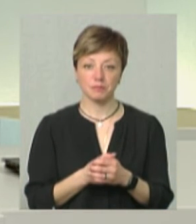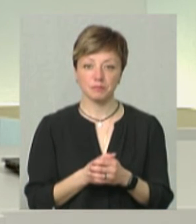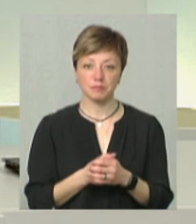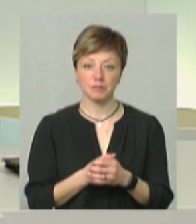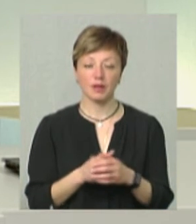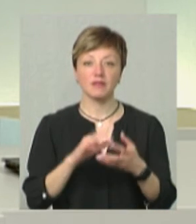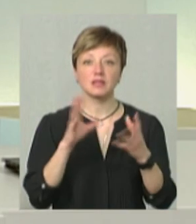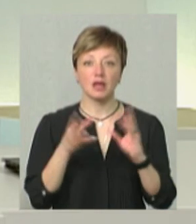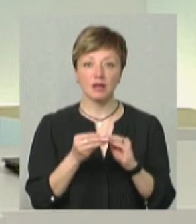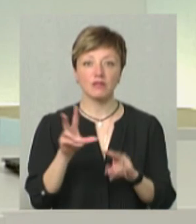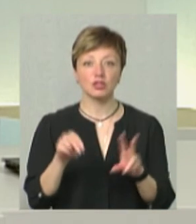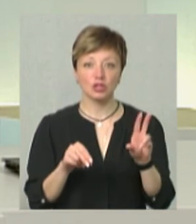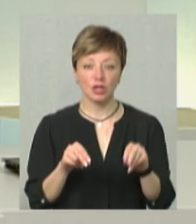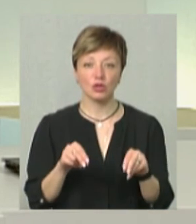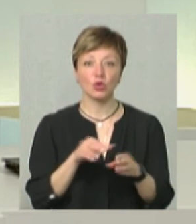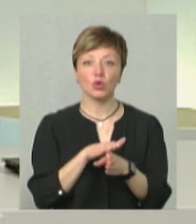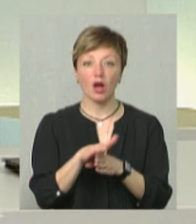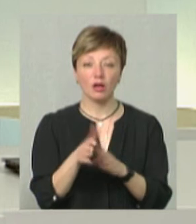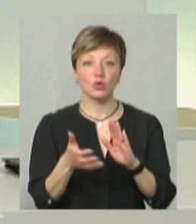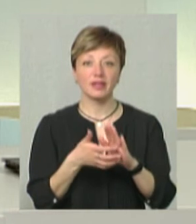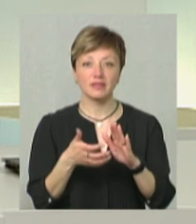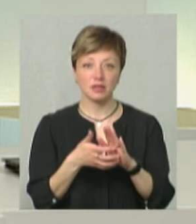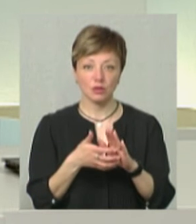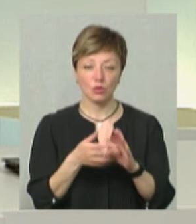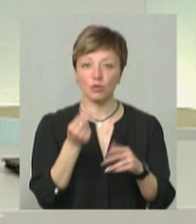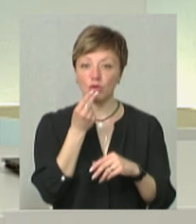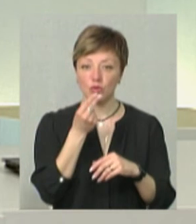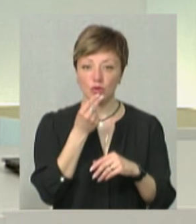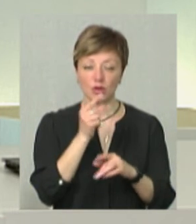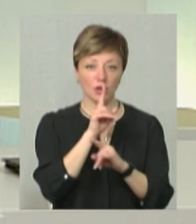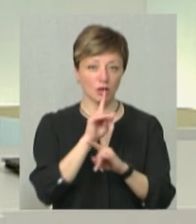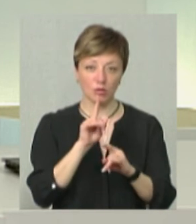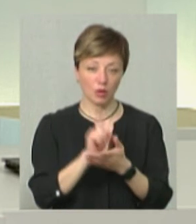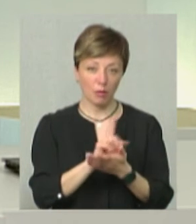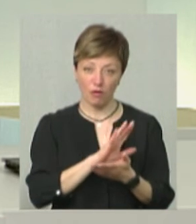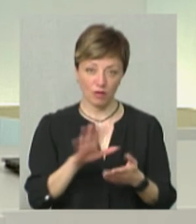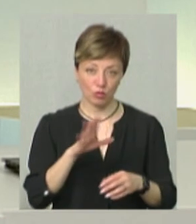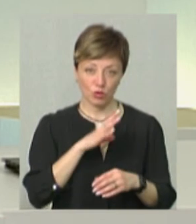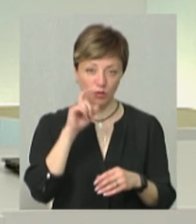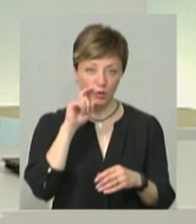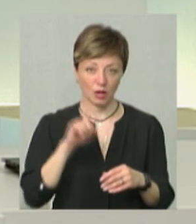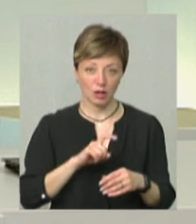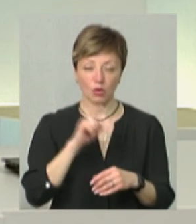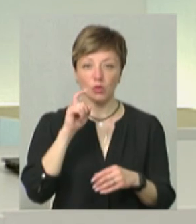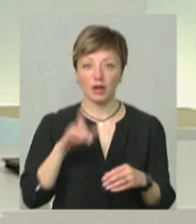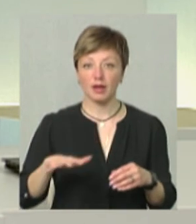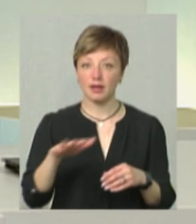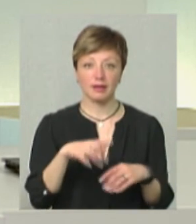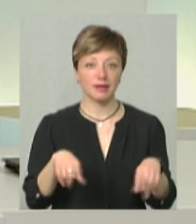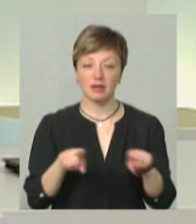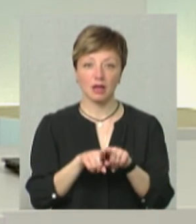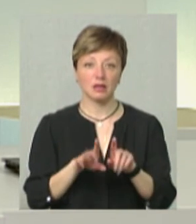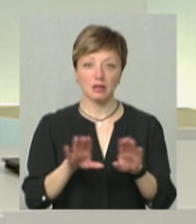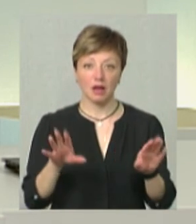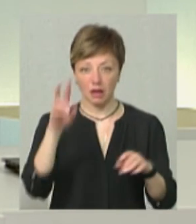Я взагалі вважаю, що тотального дефіциту продовольства не повинно бути в Україні. Україна – це не та